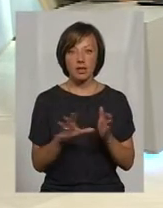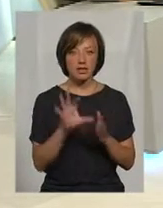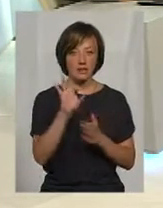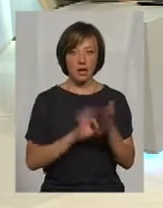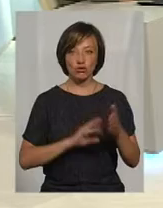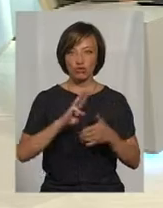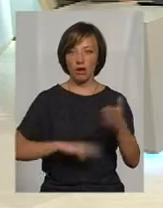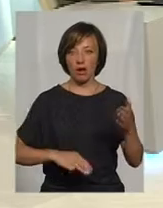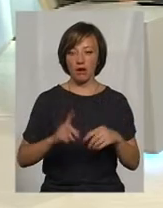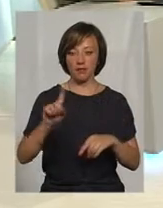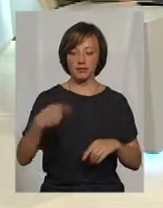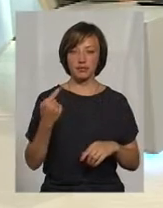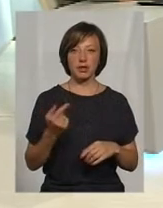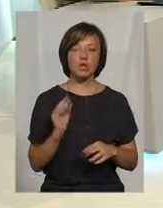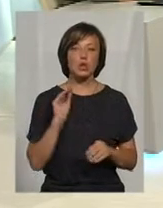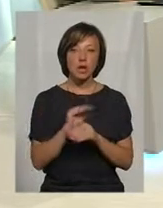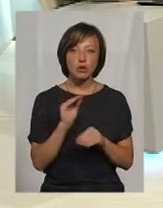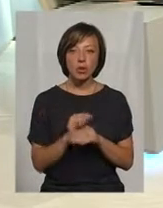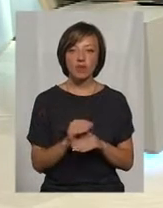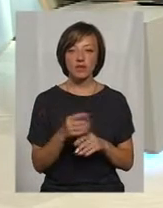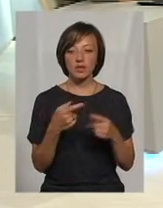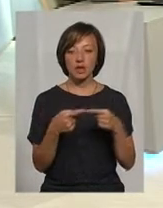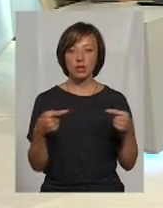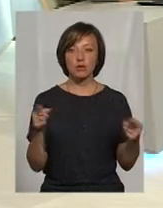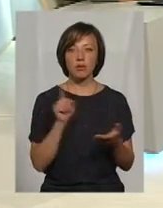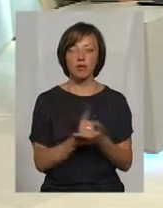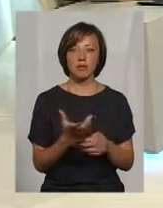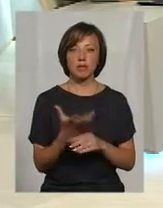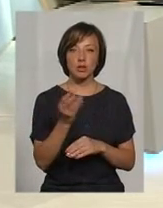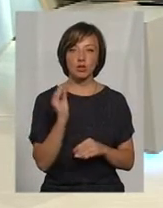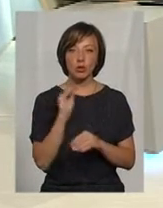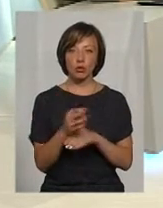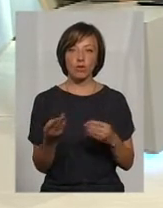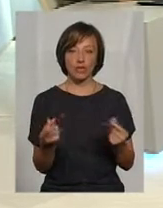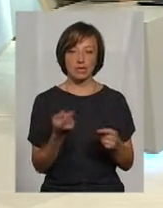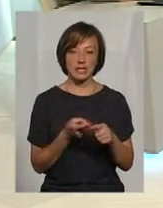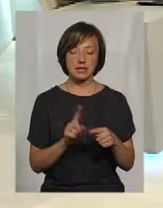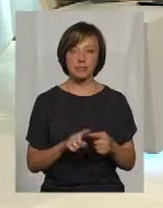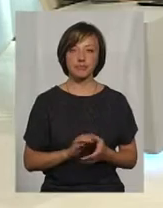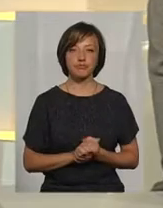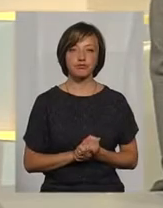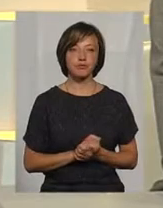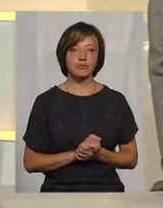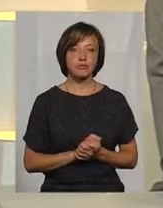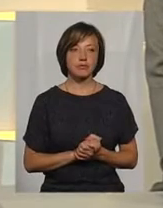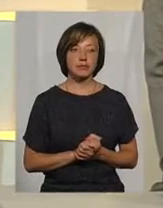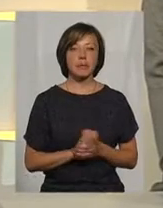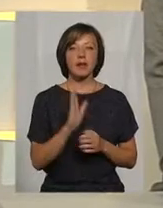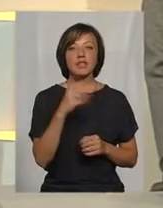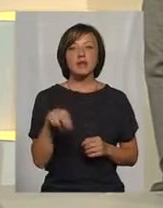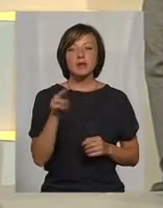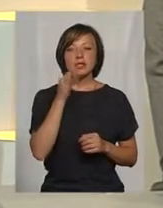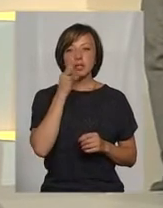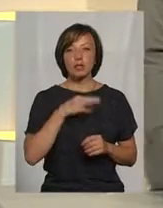пеня виставляється. Тобто ще додатково всі інші повинні платити додаткові кошти за це. Вадиме Дмитровичу,